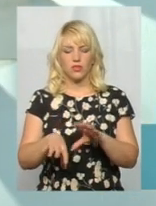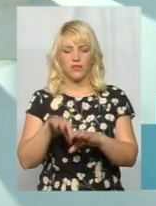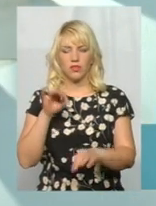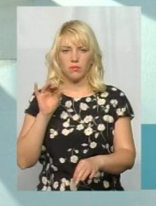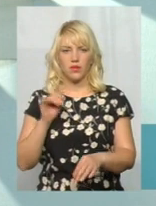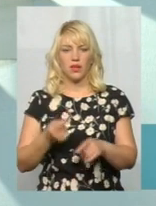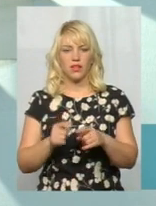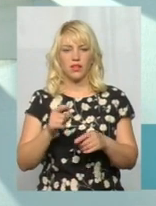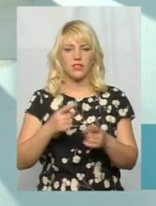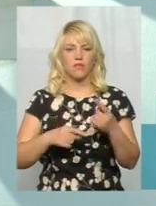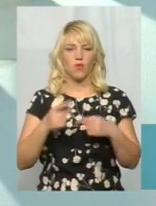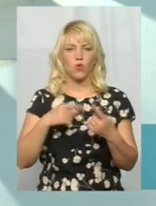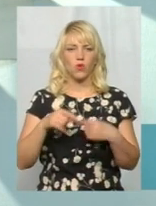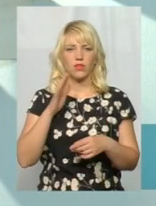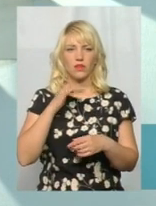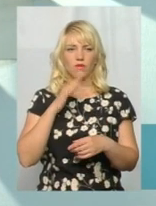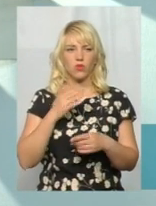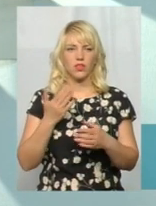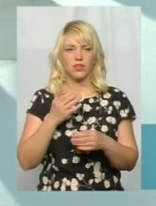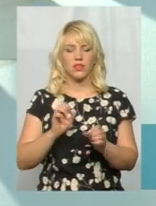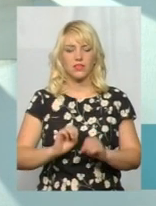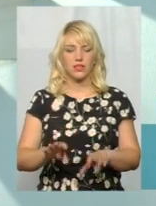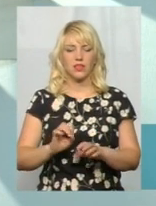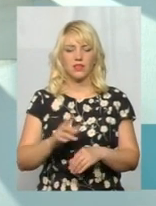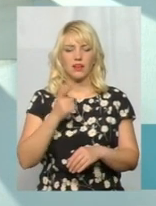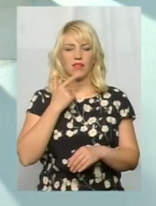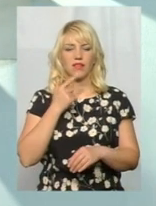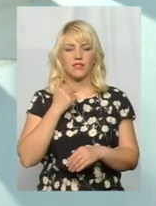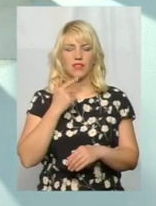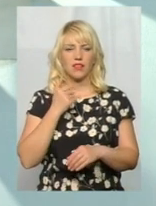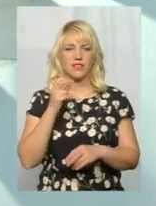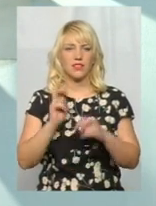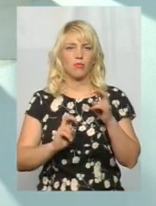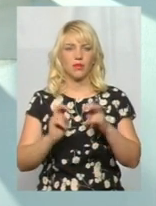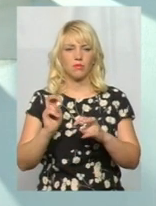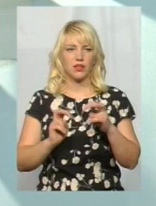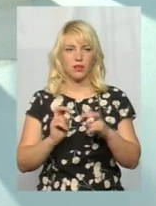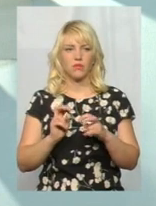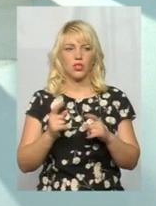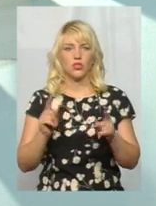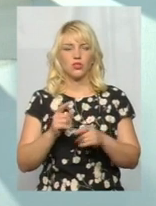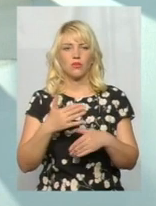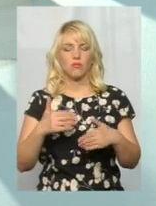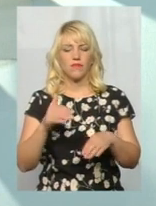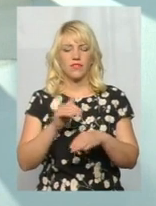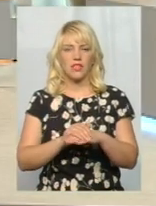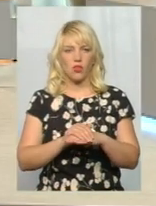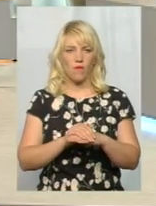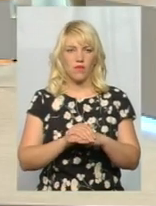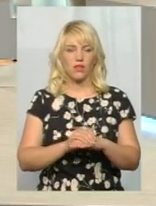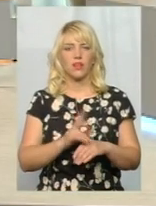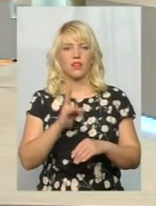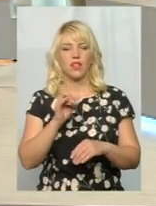зворотні води, які скидаються Красилівським підприємством водоканалізаційного господарства. І що ми встановили? На